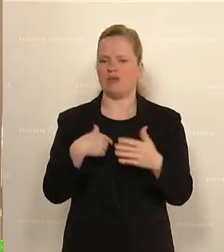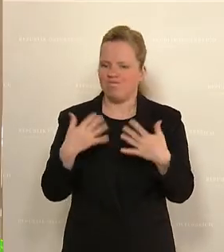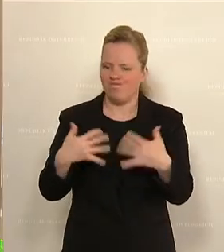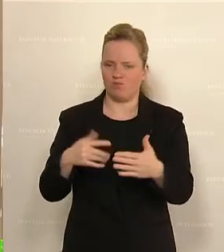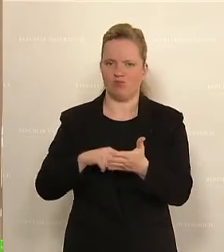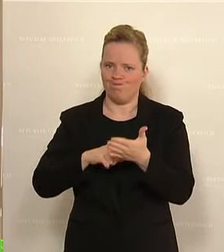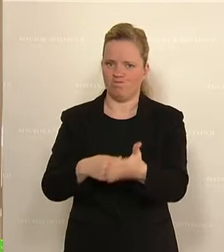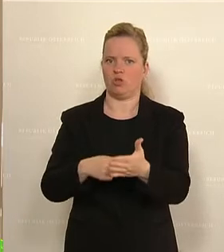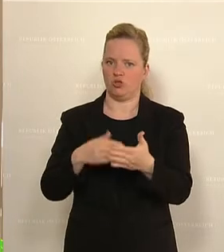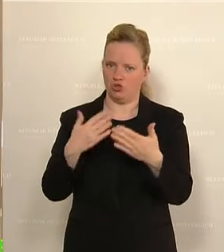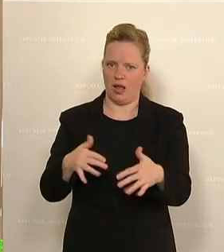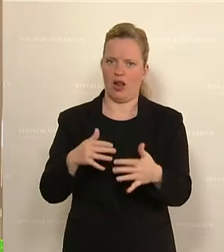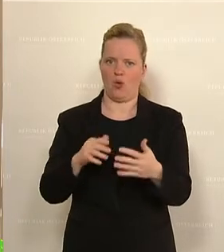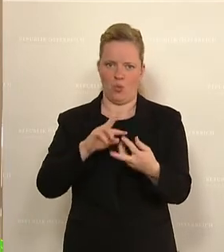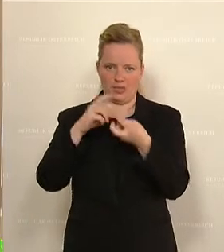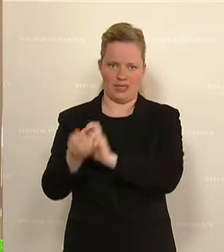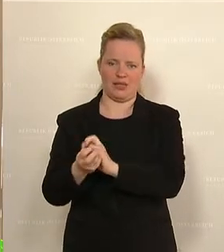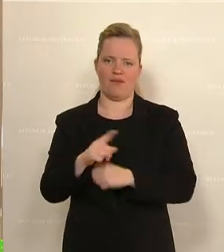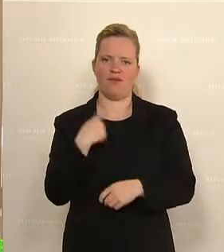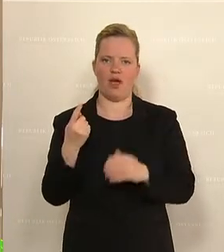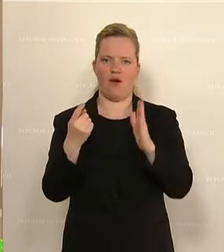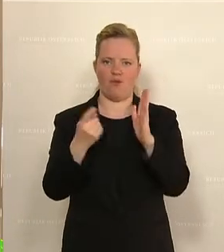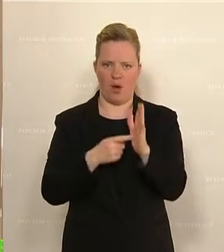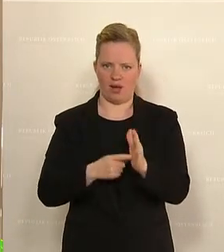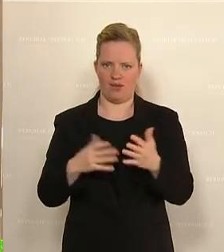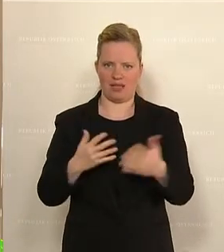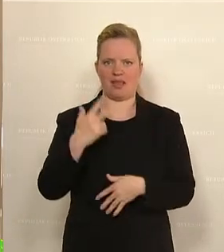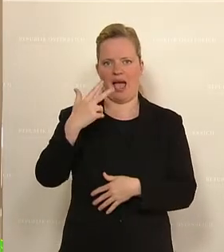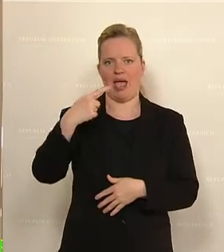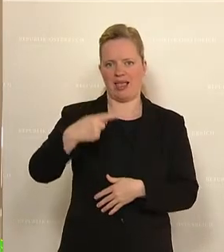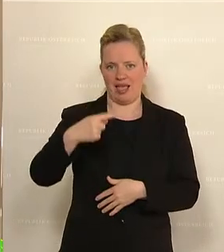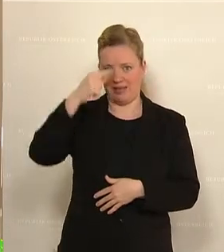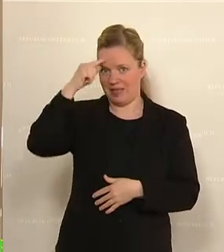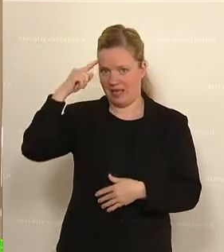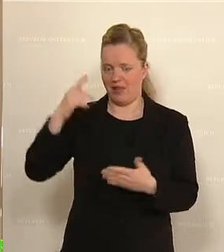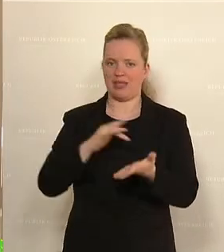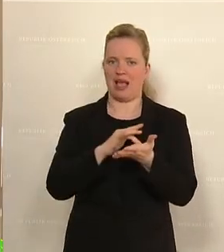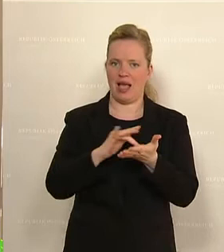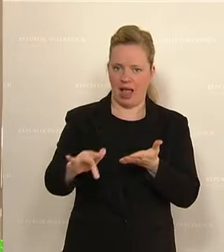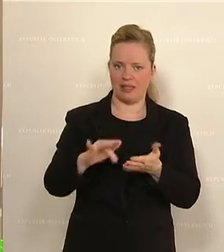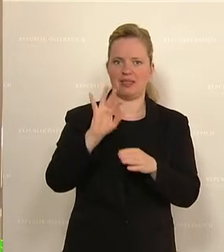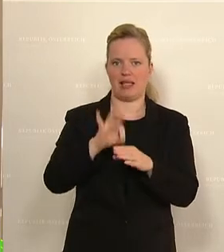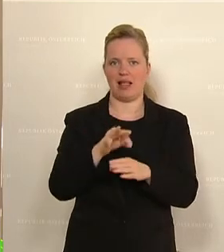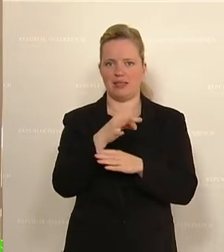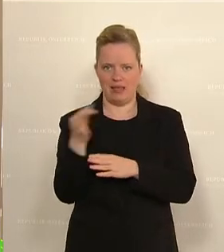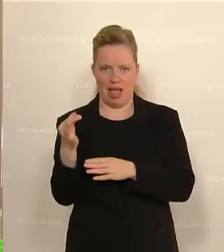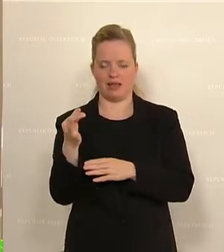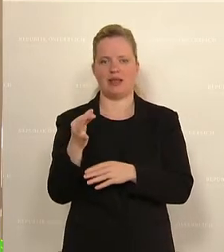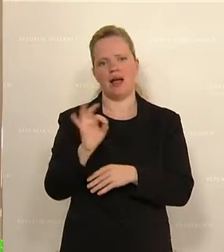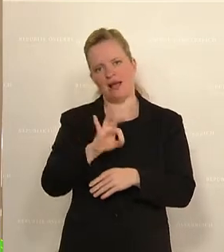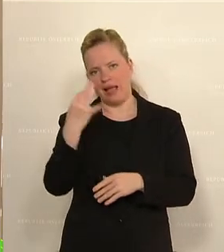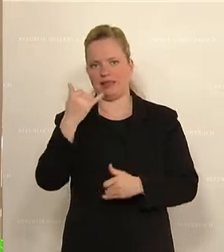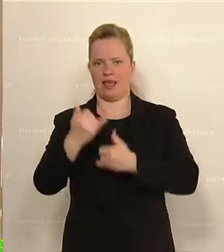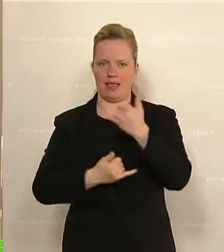Was fordern wir? Wir fordern 3G, nämlich in diesem Sinn gratis, ganztags und ganzjährig